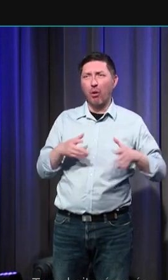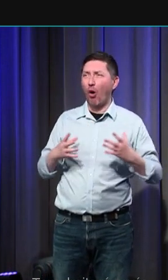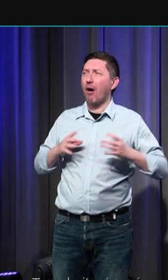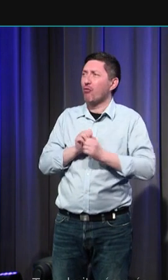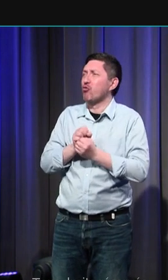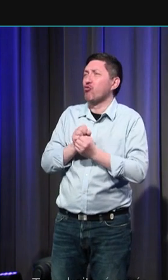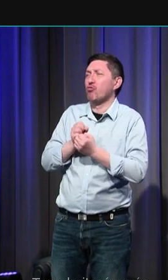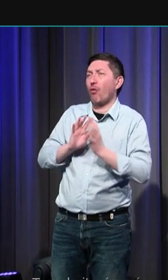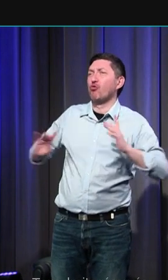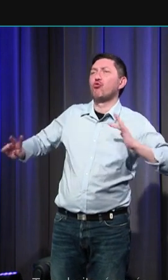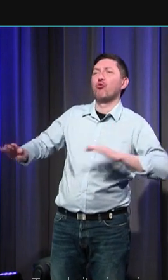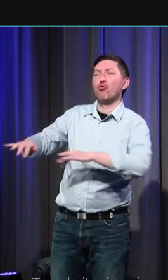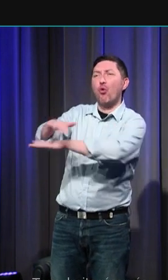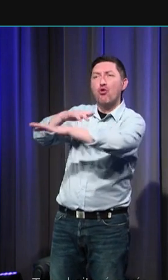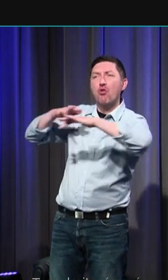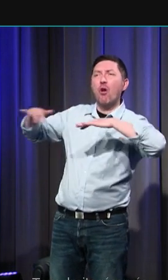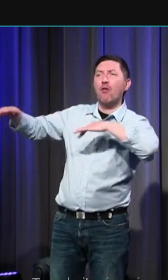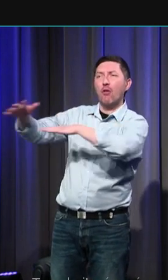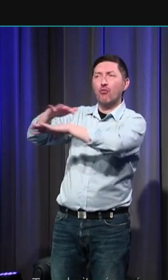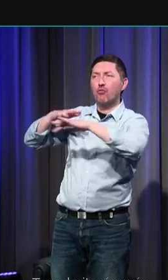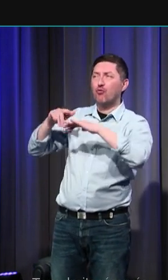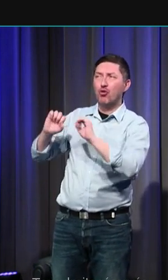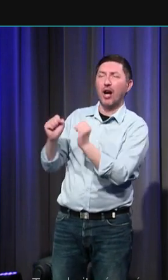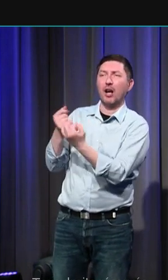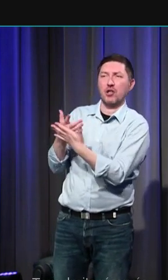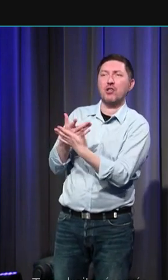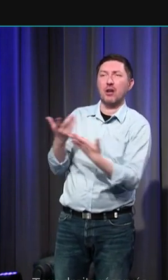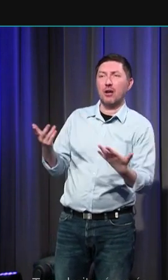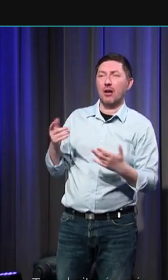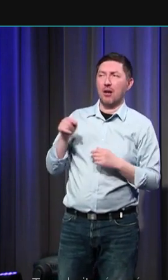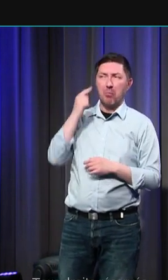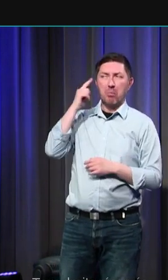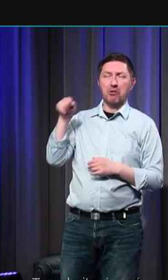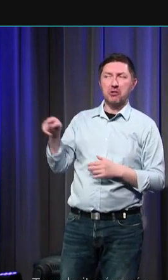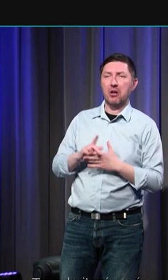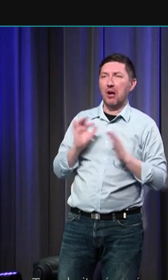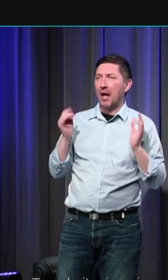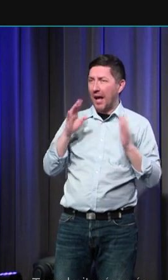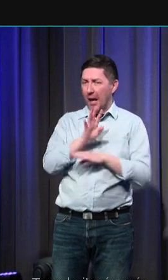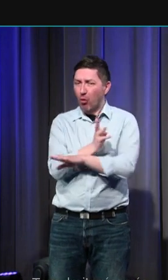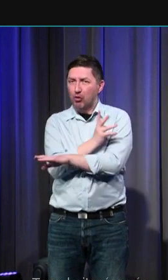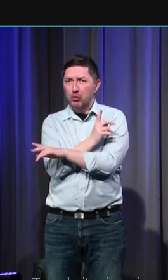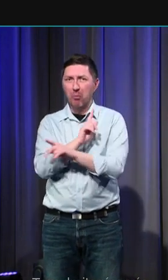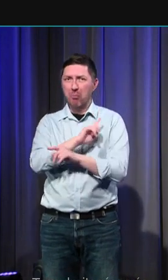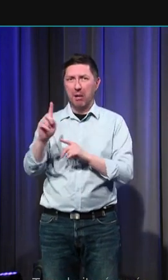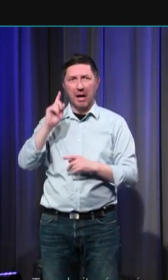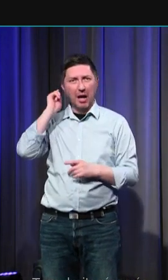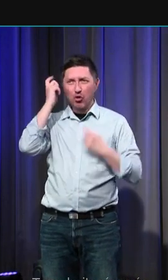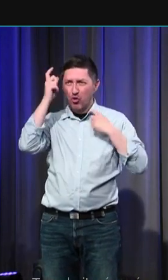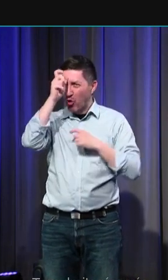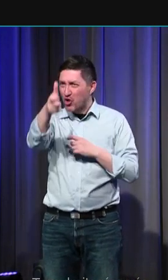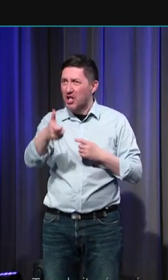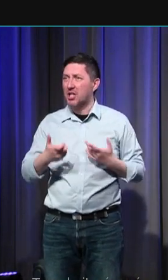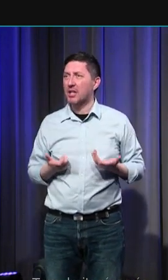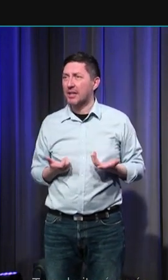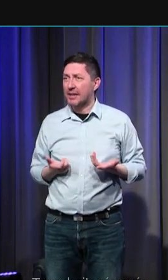bien sûr certains stéréotypes assez récents de l'irrationalité des émotions et même on construit à partir